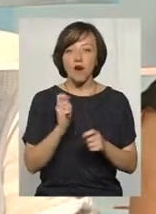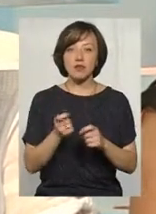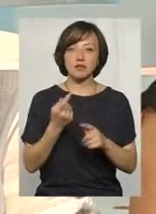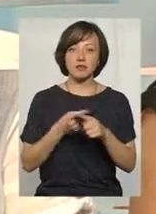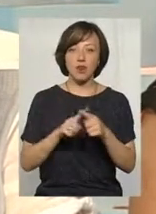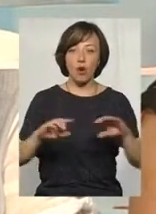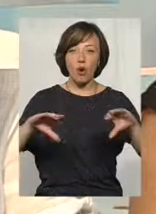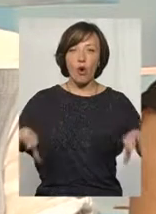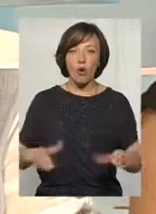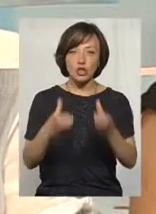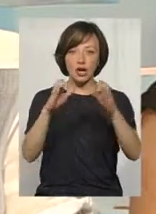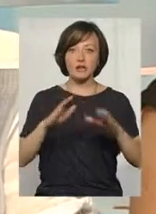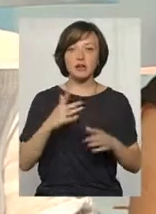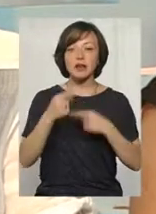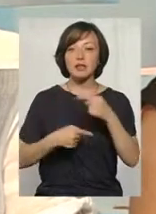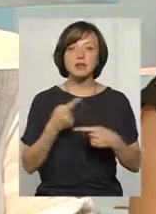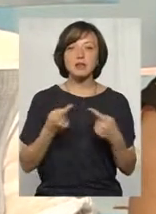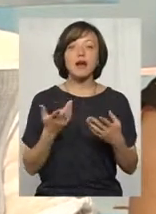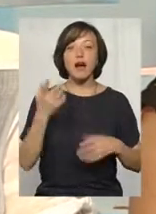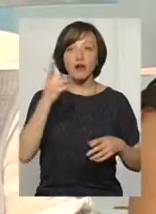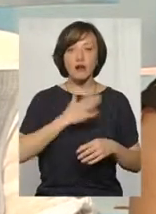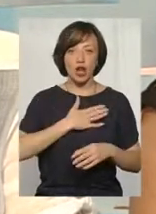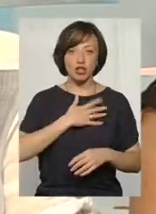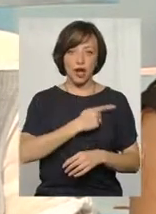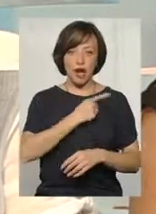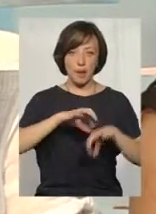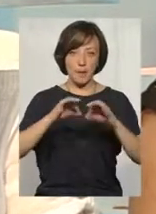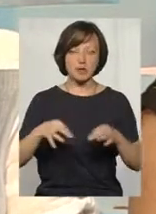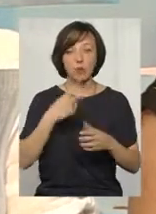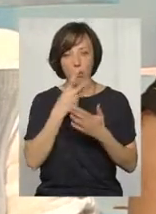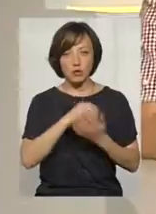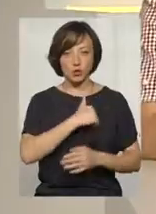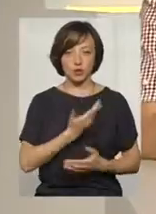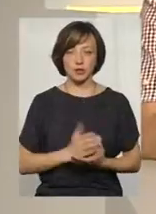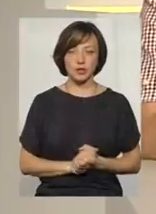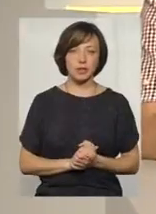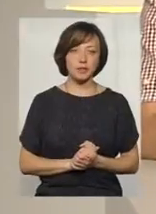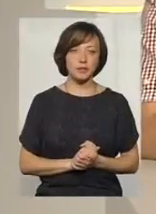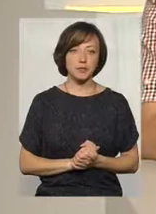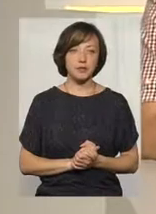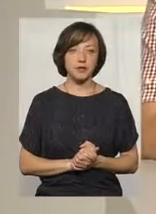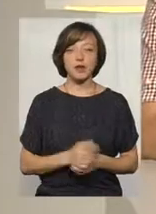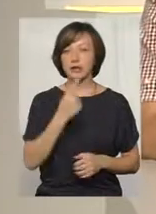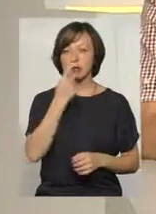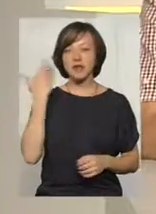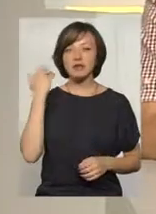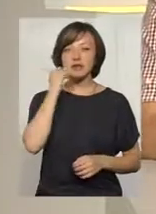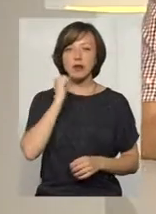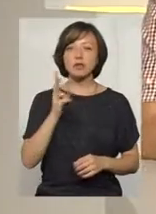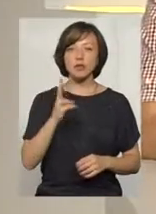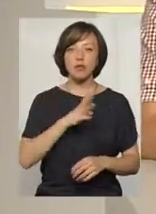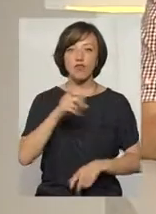в нас є традиційні такі наші ремесла. Оцього би дуже хотілося побачити. Ну, нещодавно, якщо напоминаюся Терекостиною, був якийсь фестиваль